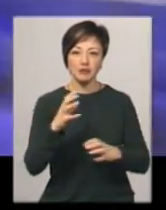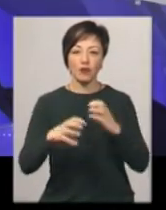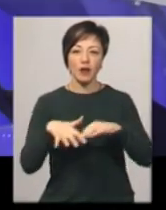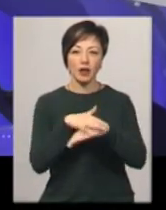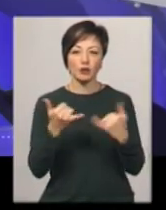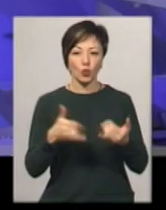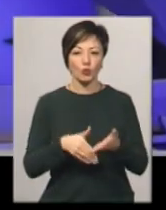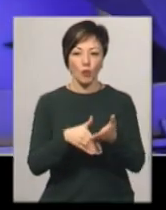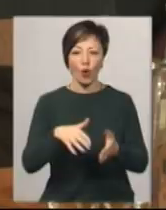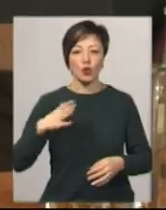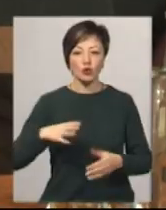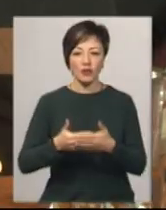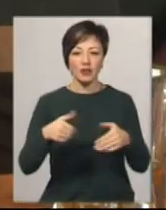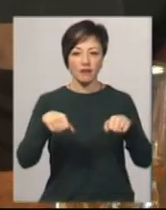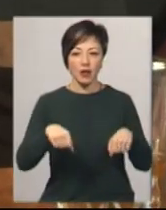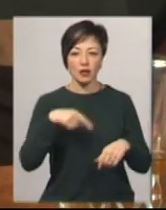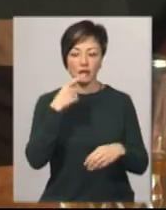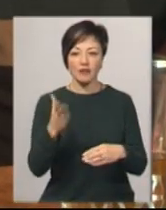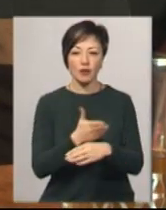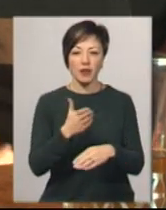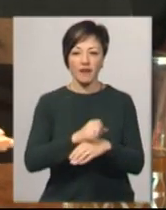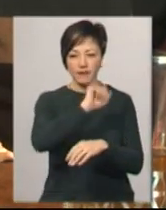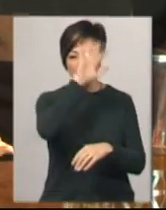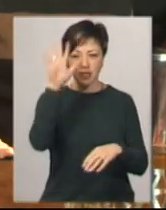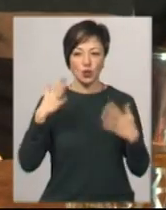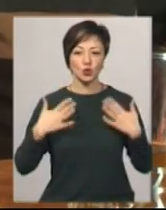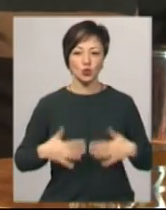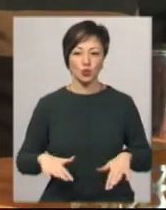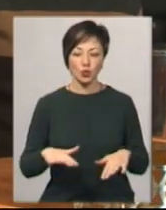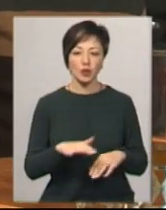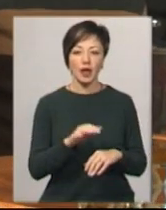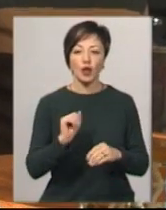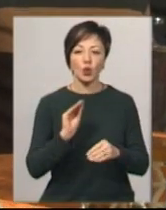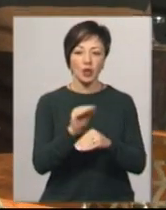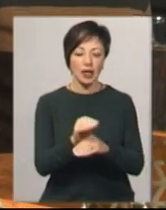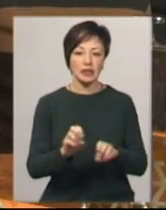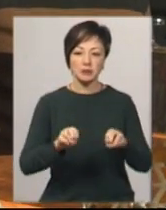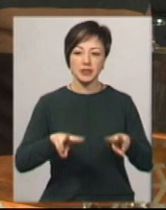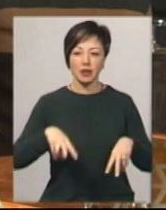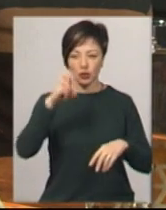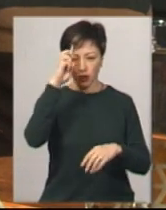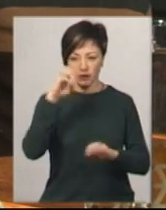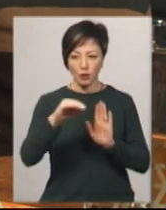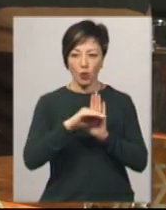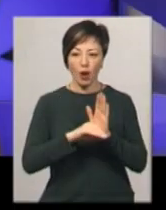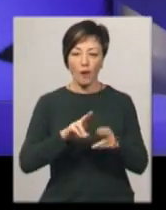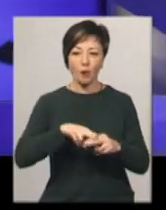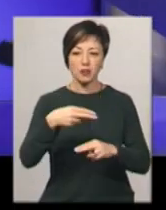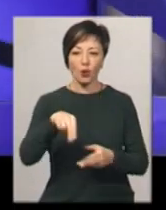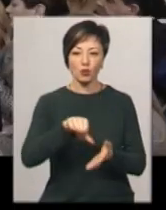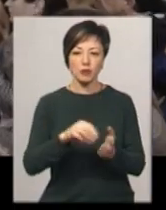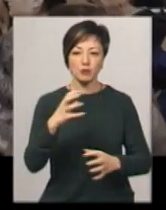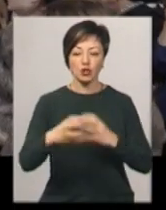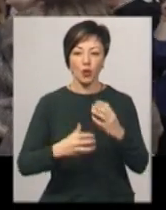допомоги нині очікують від влади, каже виробниця весільних суконь Катерина Марковська. Та додає, спеціальна державна програма компенсації участі у